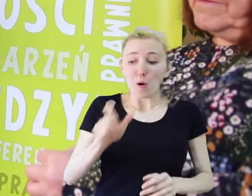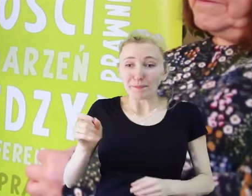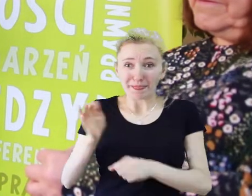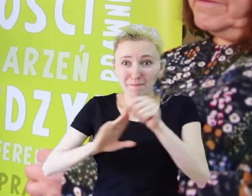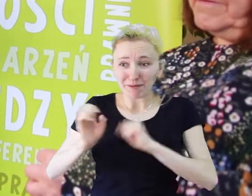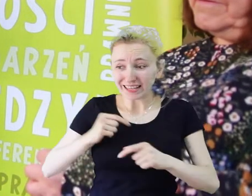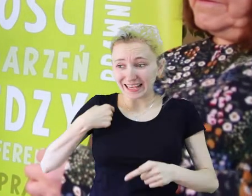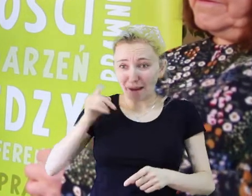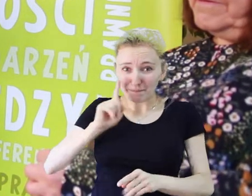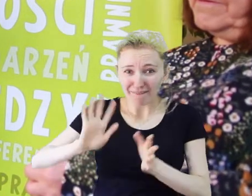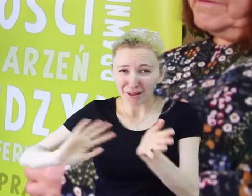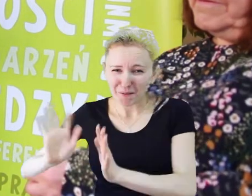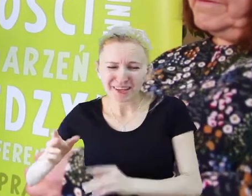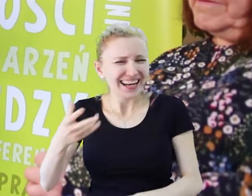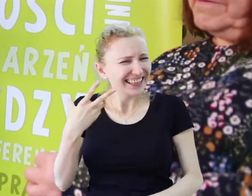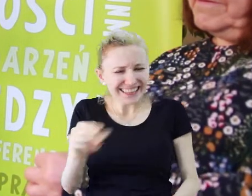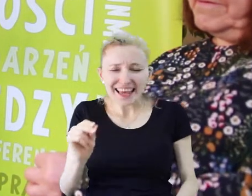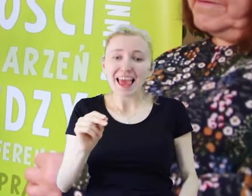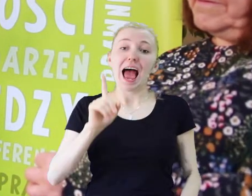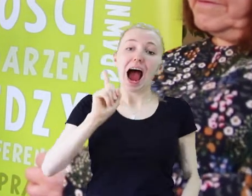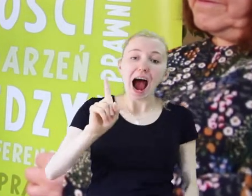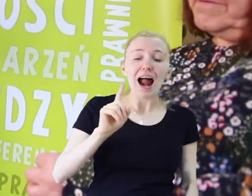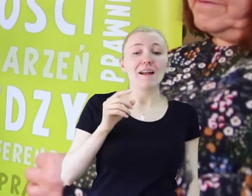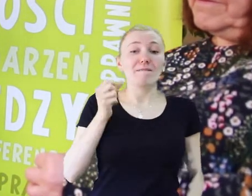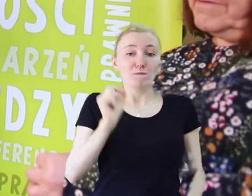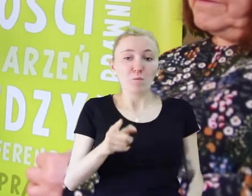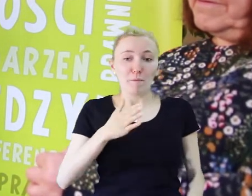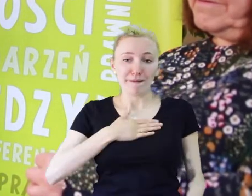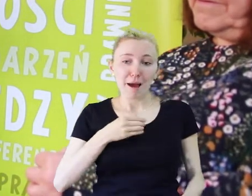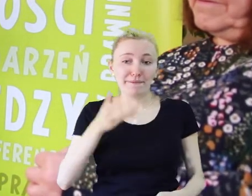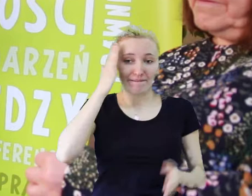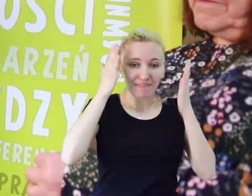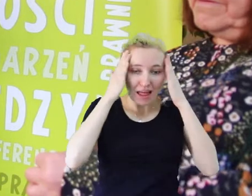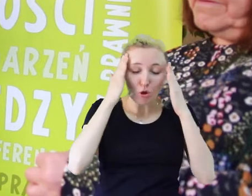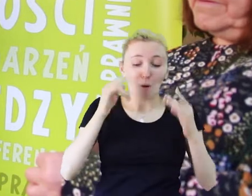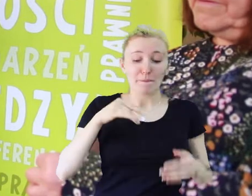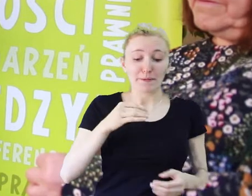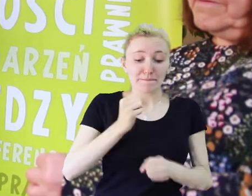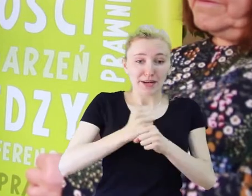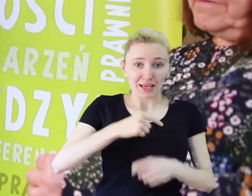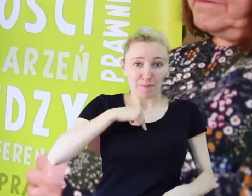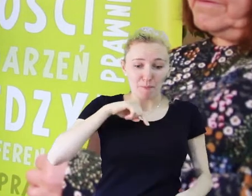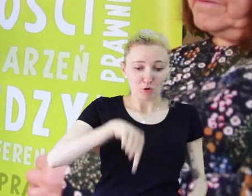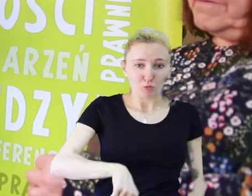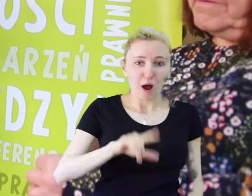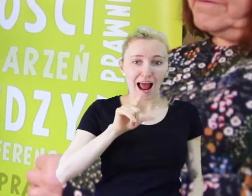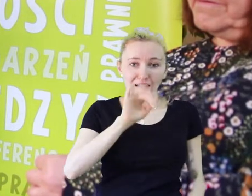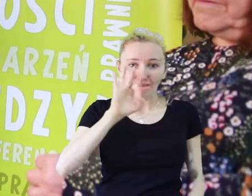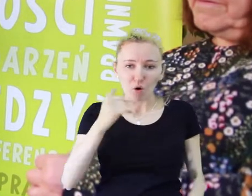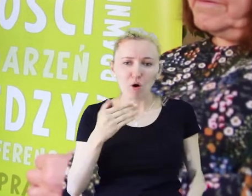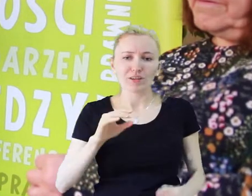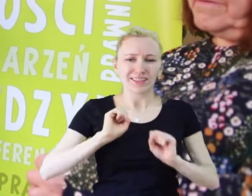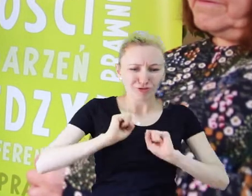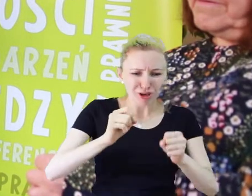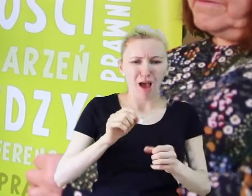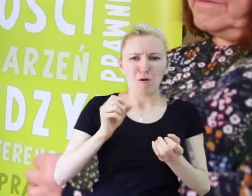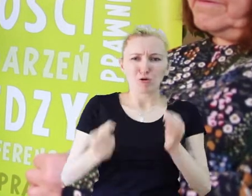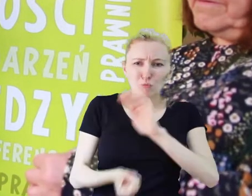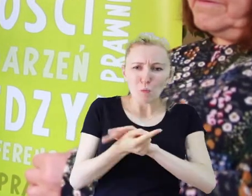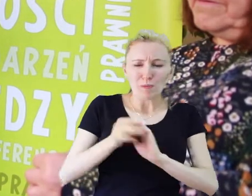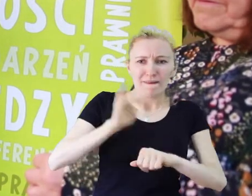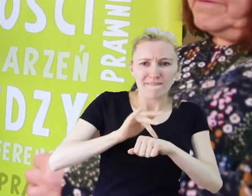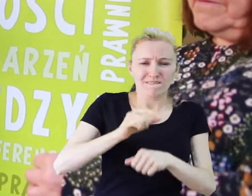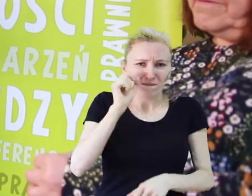Oczywiście nie opiekuję się nimi fizycznie, tak? Jednak otoż mam świadomość tego, że